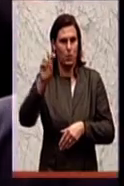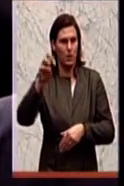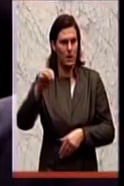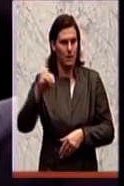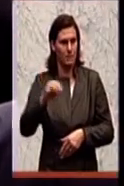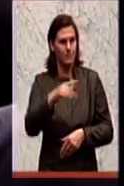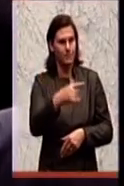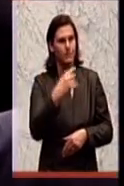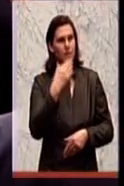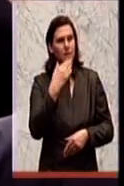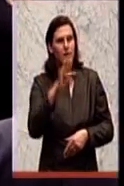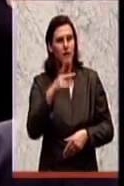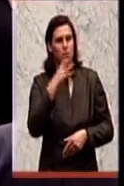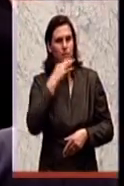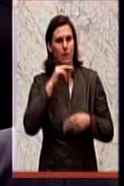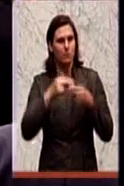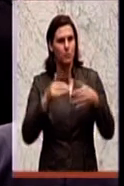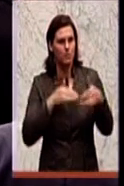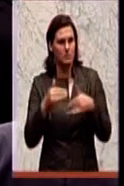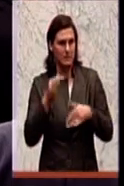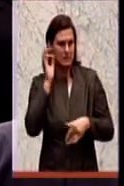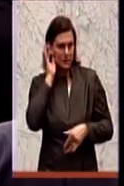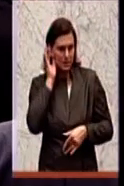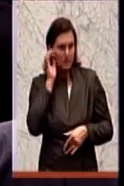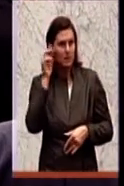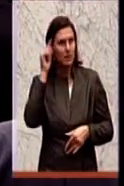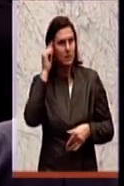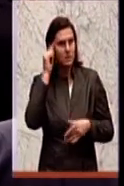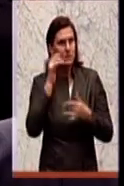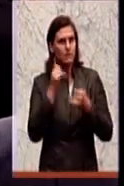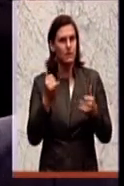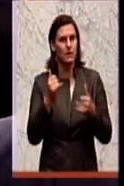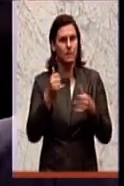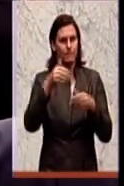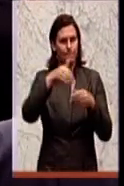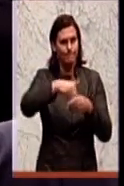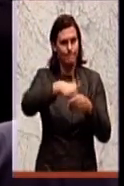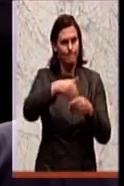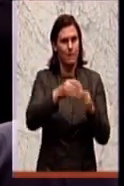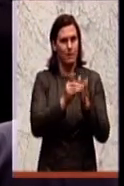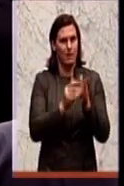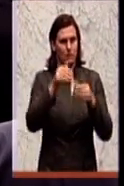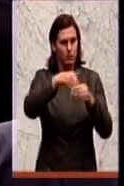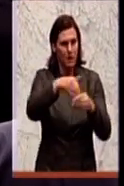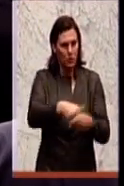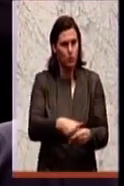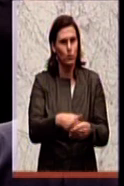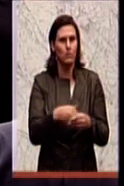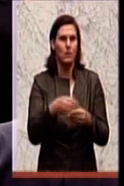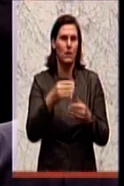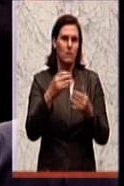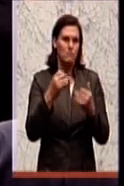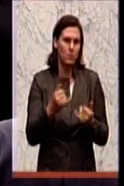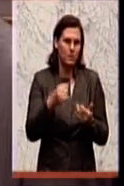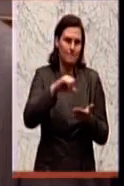Dankeschön, Frau Bundesminister. Wie wir wissen, ist die Vorratsdatenspeicherung eine der zentralen Probleme, die wir derzeit zu